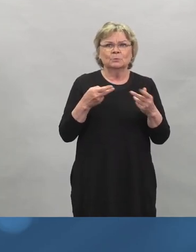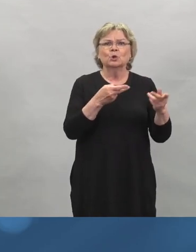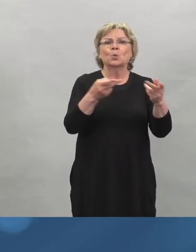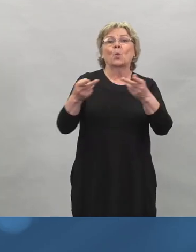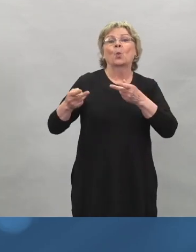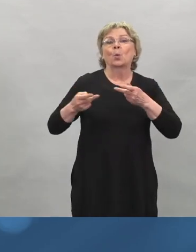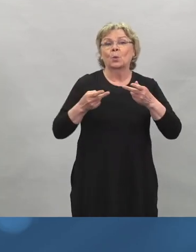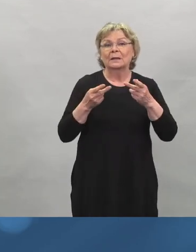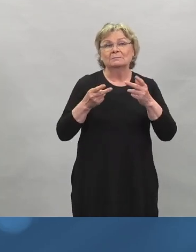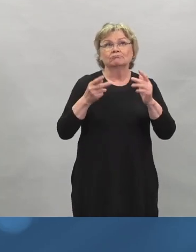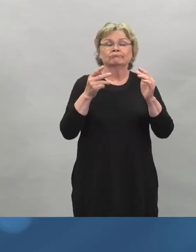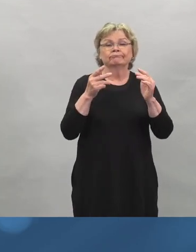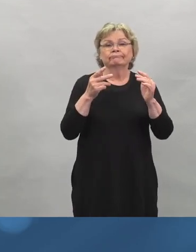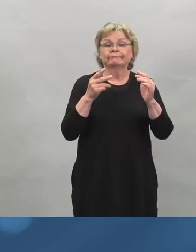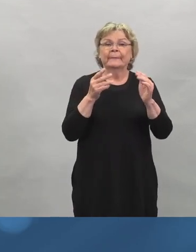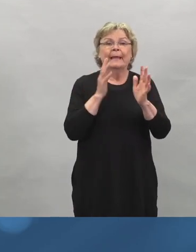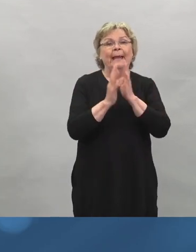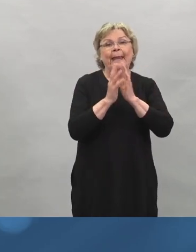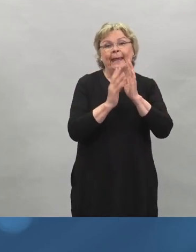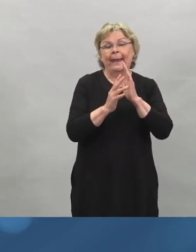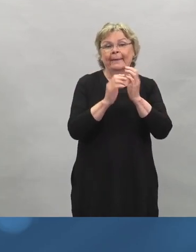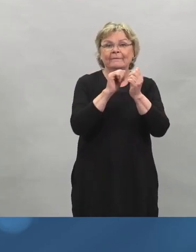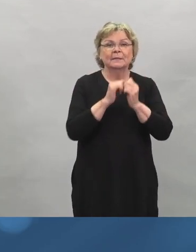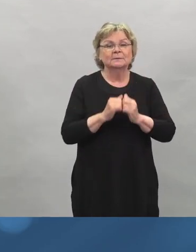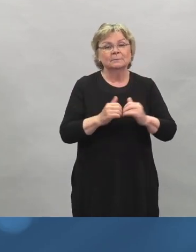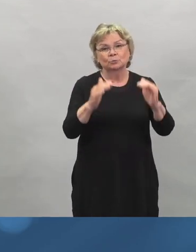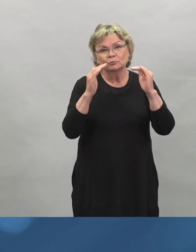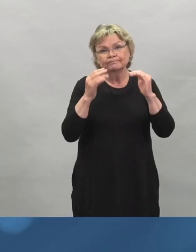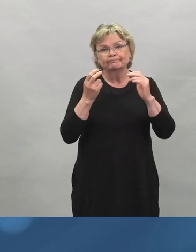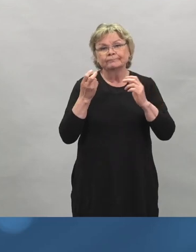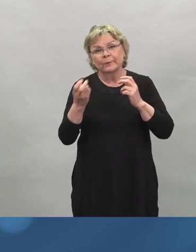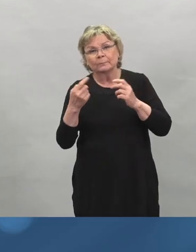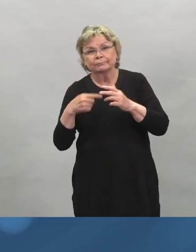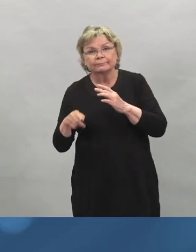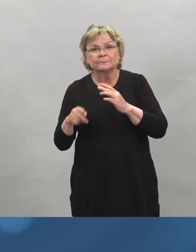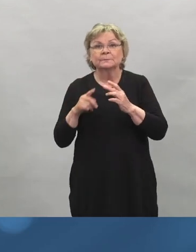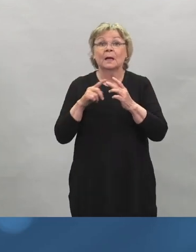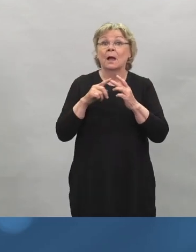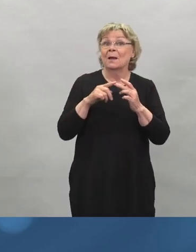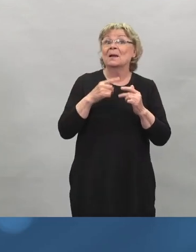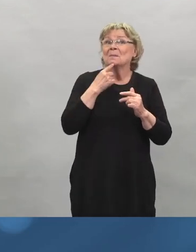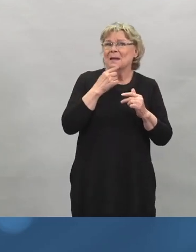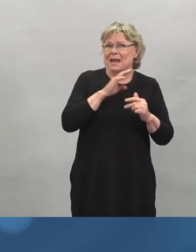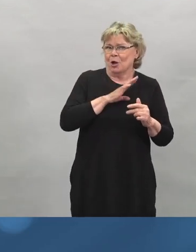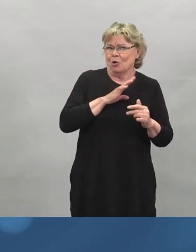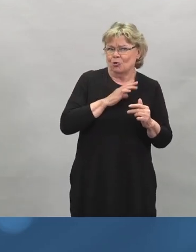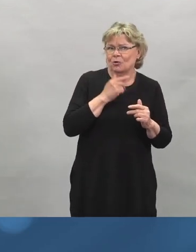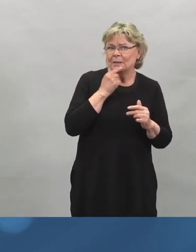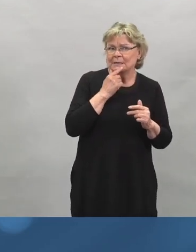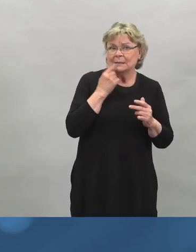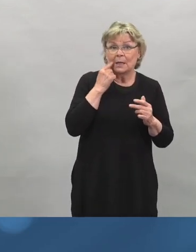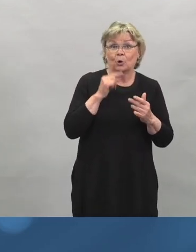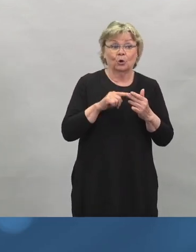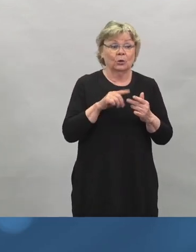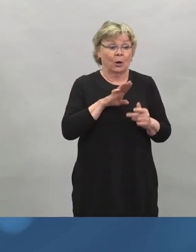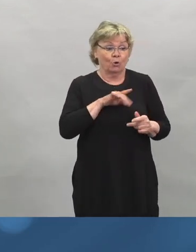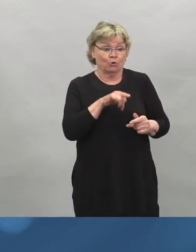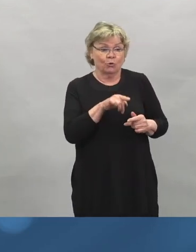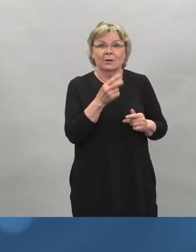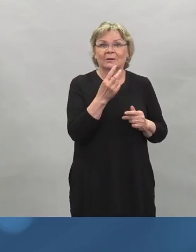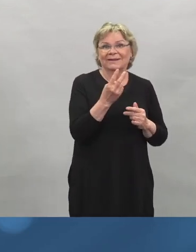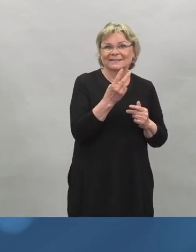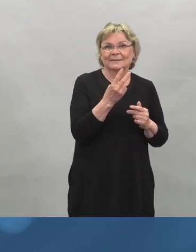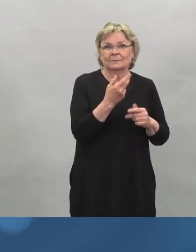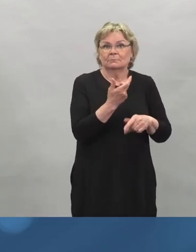liikennevälineisiin tai muihin tämmöisiin, niin silloin se pienikin riski, mikä saattaa olla kaksi kertaa rokotetulla, niin